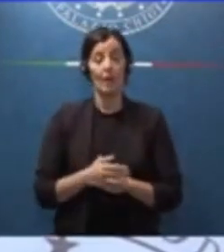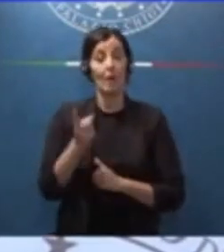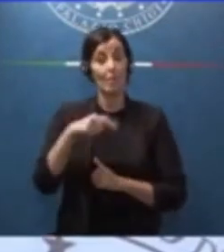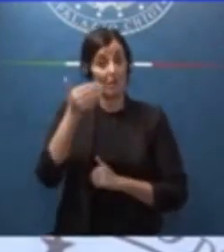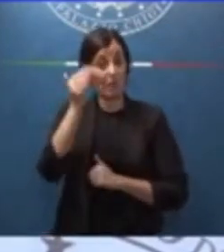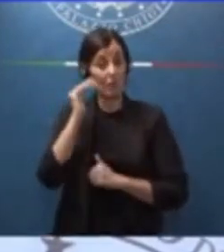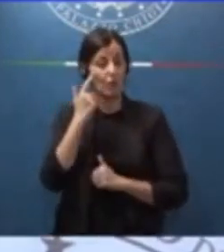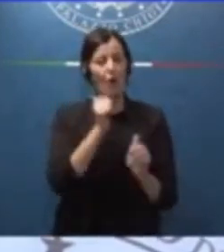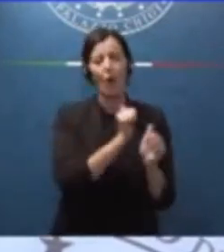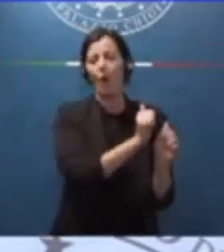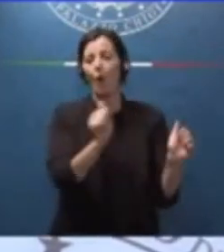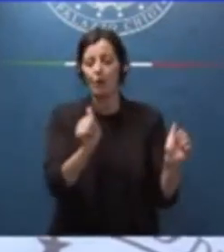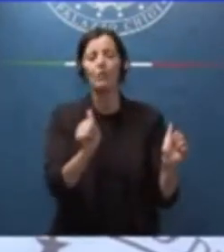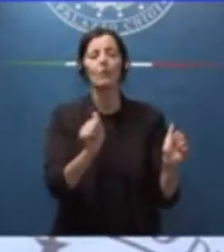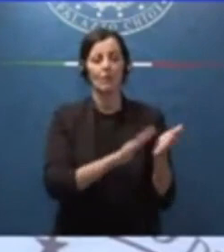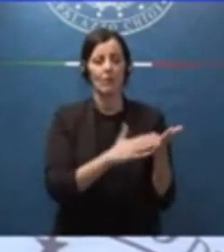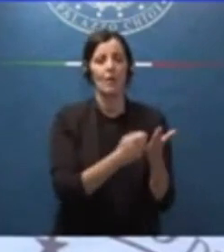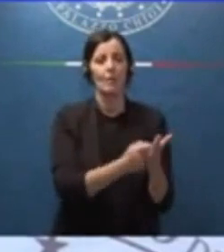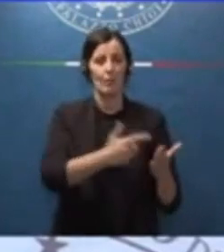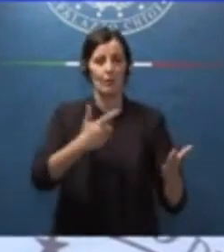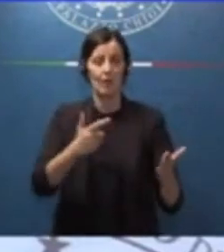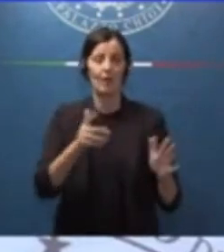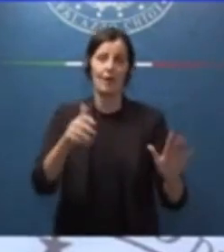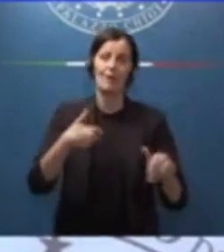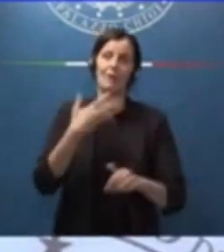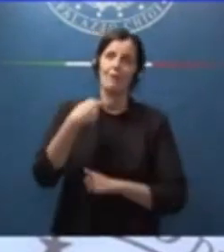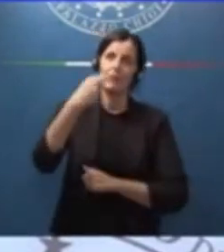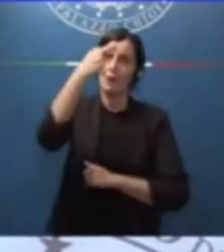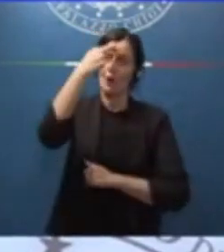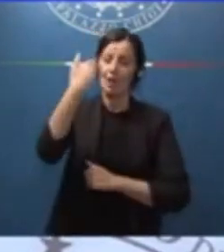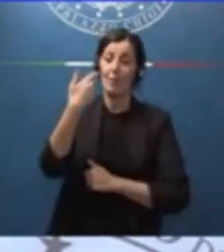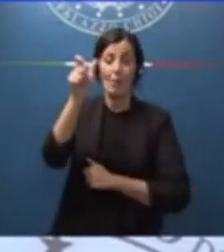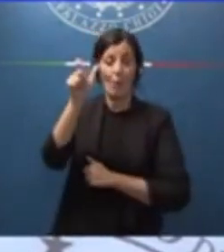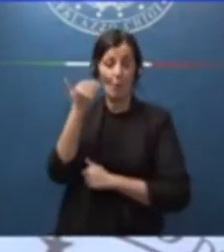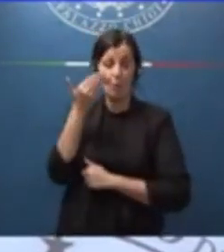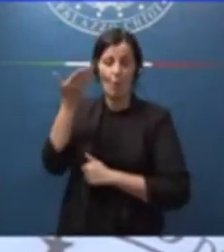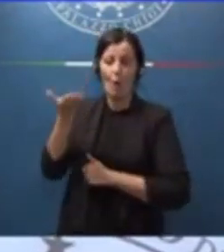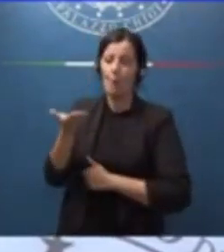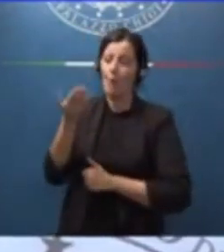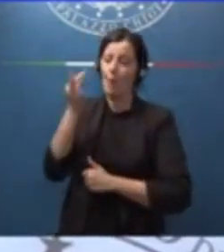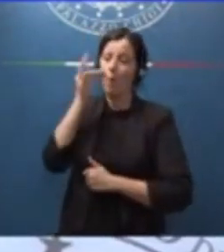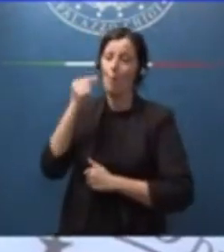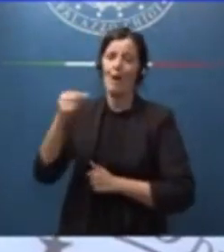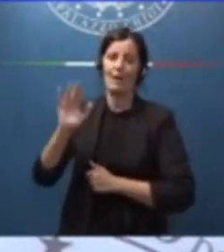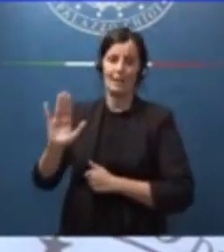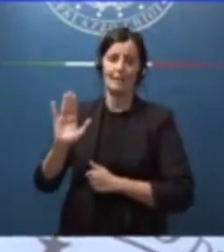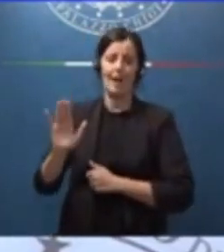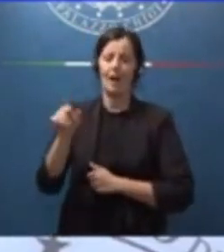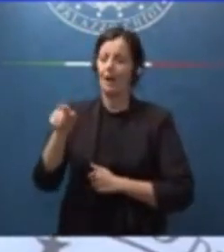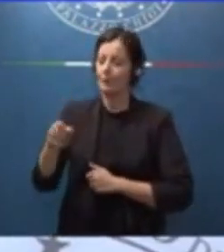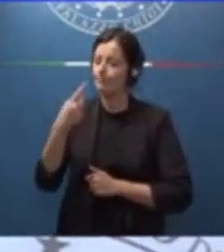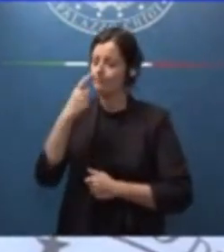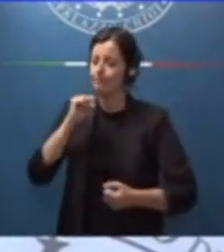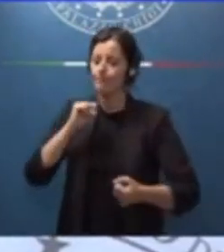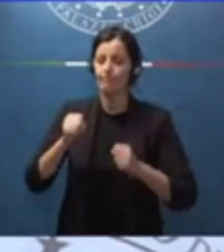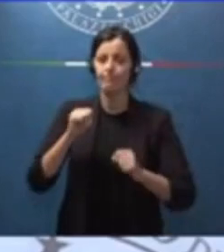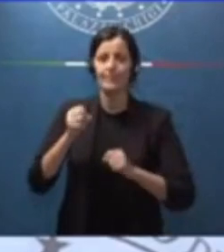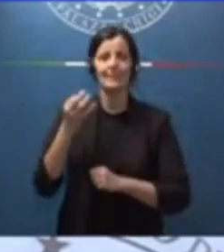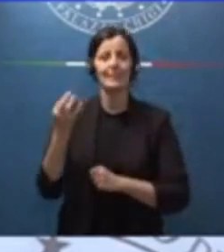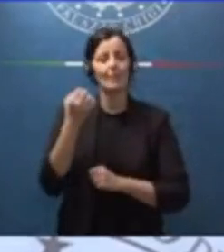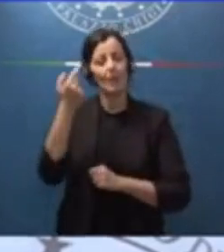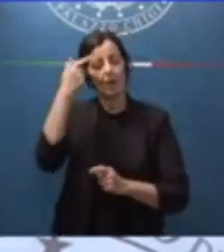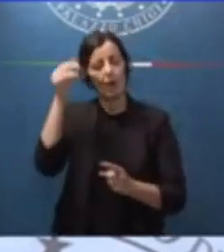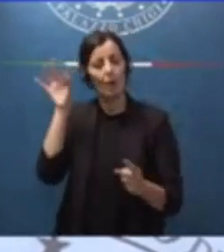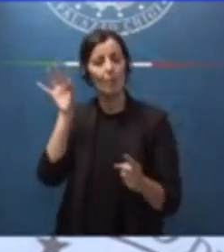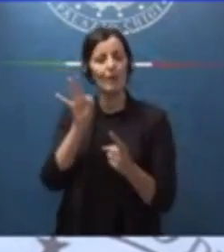importante. Ecco, ho voluto ricordare l'umanità di questo uomo che si è battuto sempre per gli ideali nei